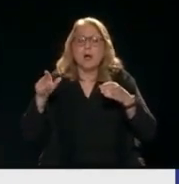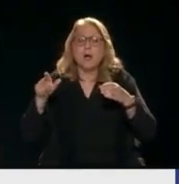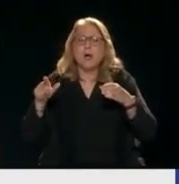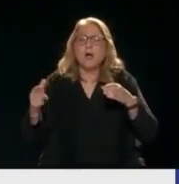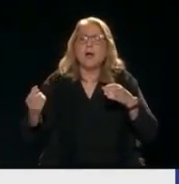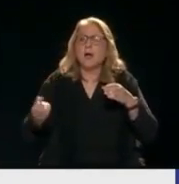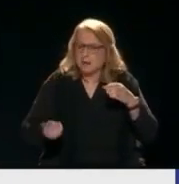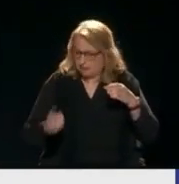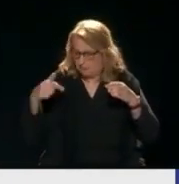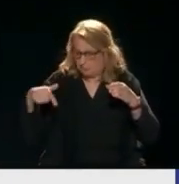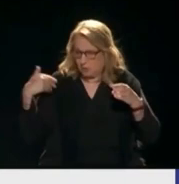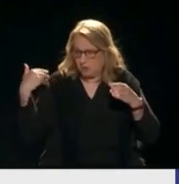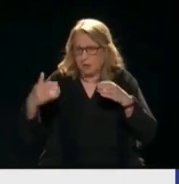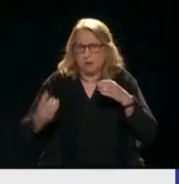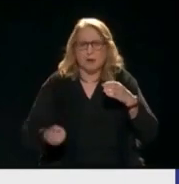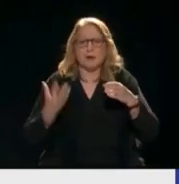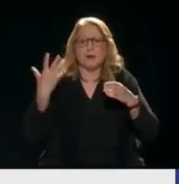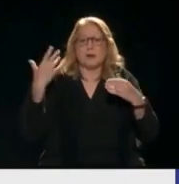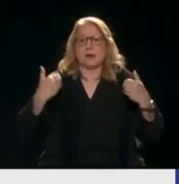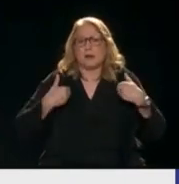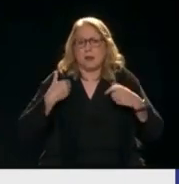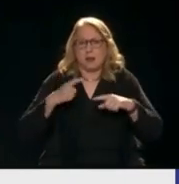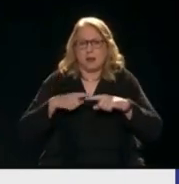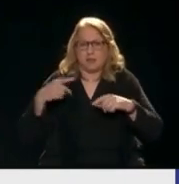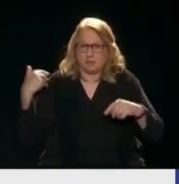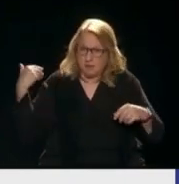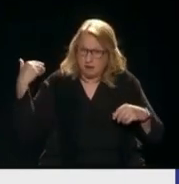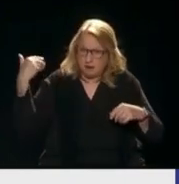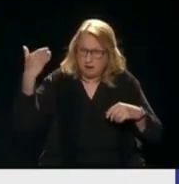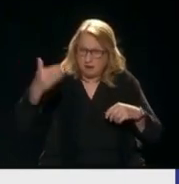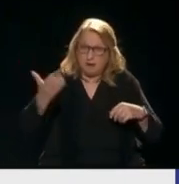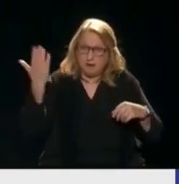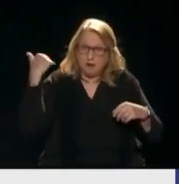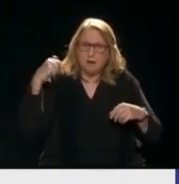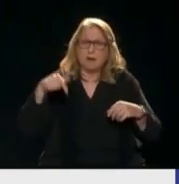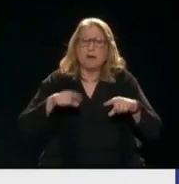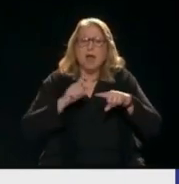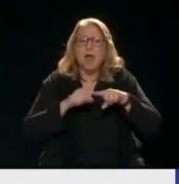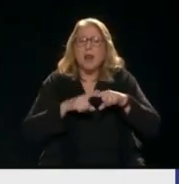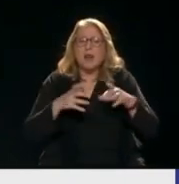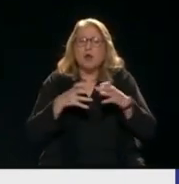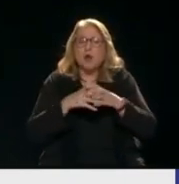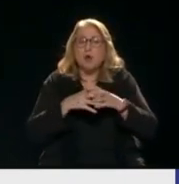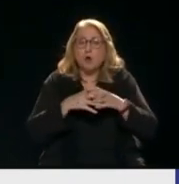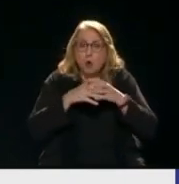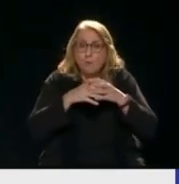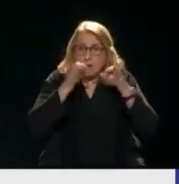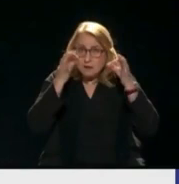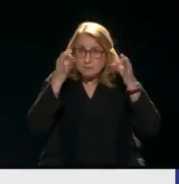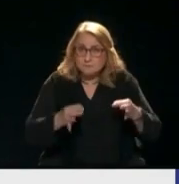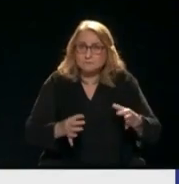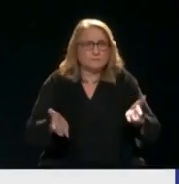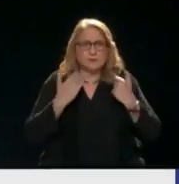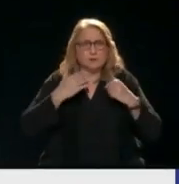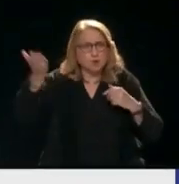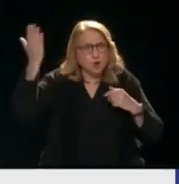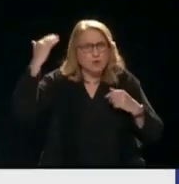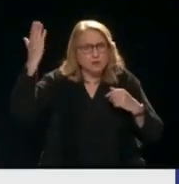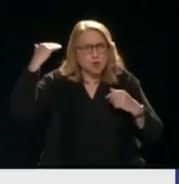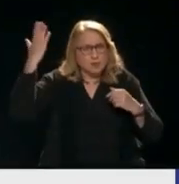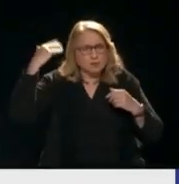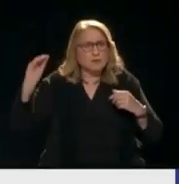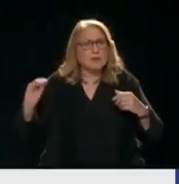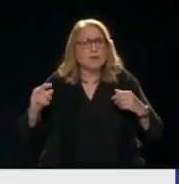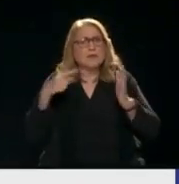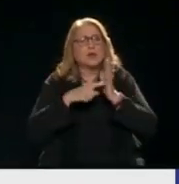νεότερη Ελλάδα Της δίθεν και τα είχαμε περιοθέρωσεις Ένα ελληνικό κόμμα δεν υπήρχε ποτέ Ακόμα και επί Καποδίστρια Ζήσαμε